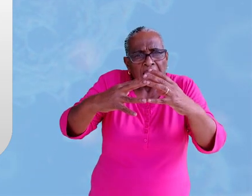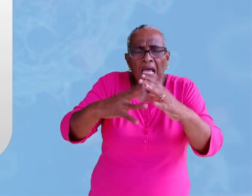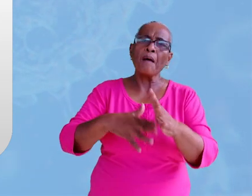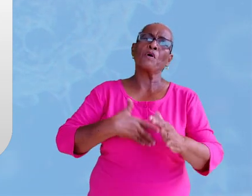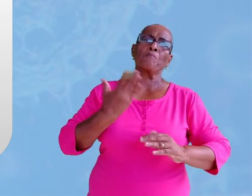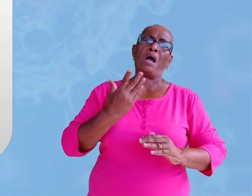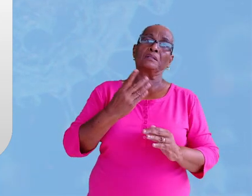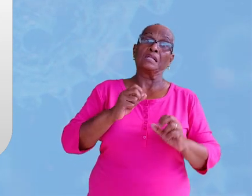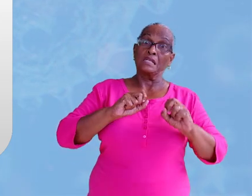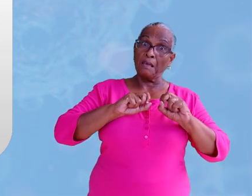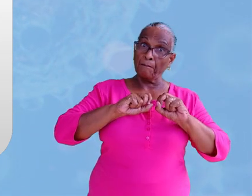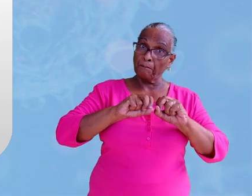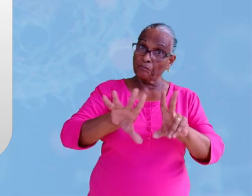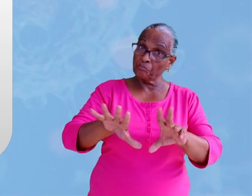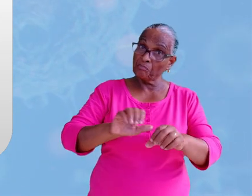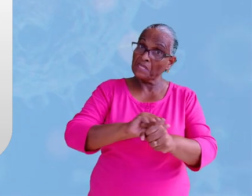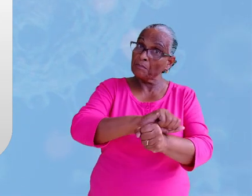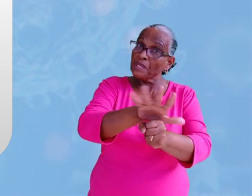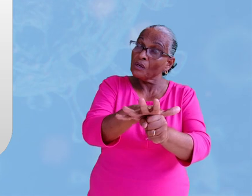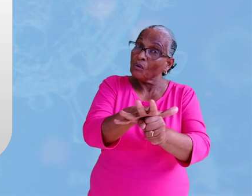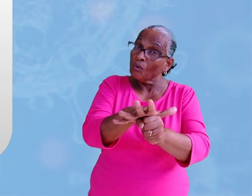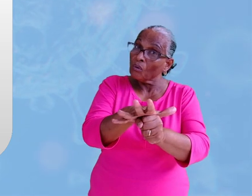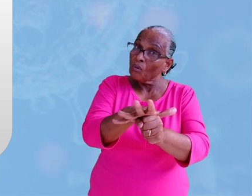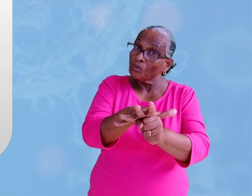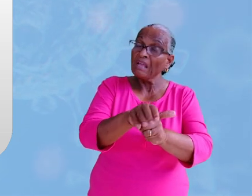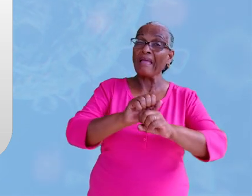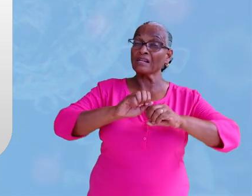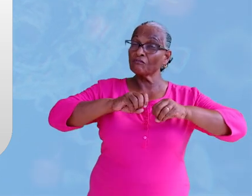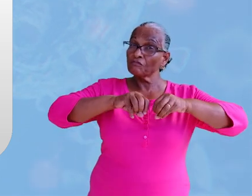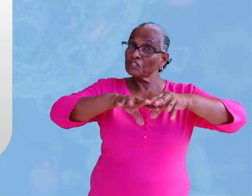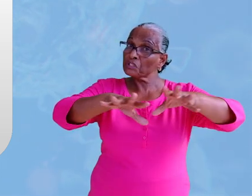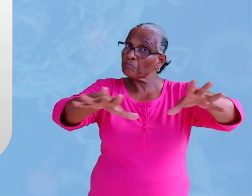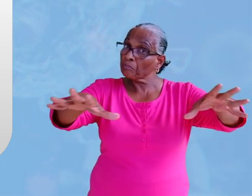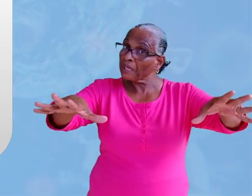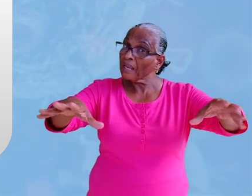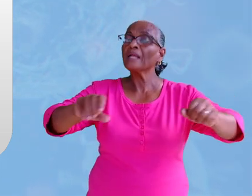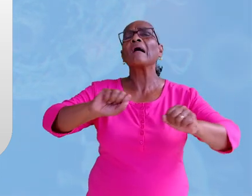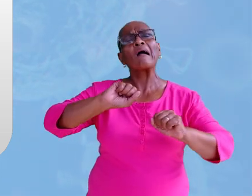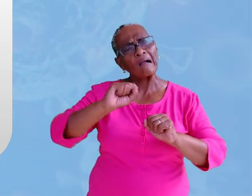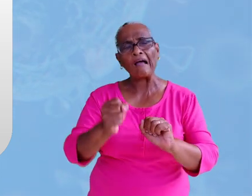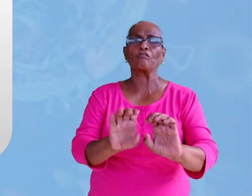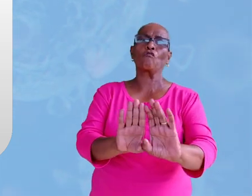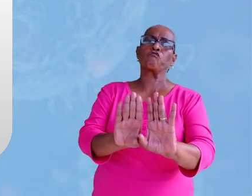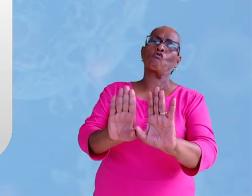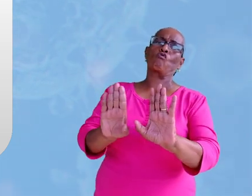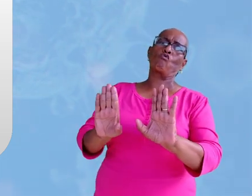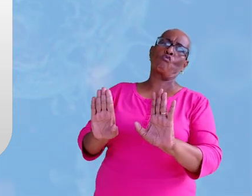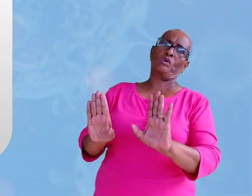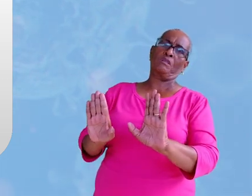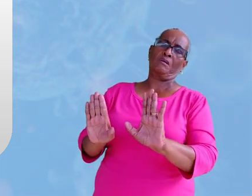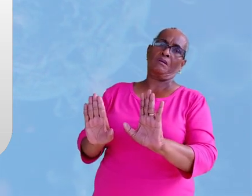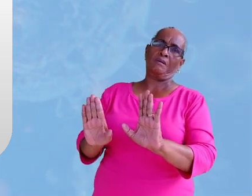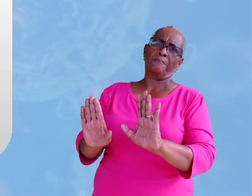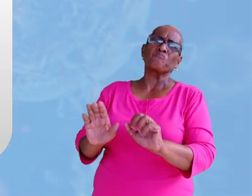en om de besmetting met het coronavirus en de verspreiding ervan te voorkomen